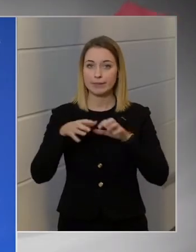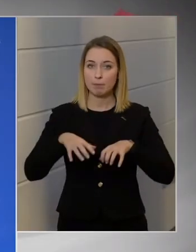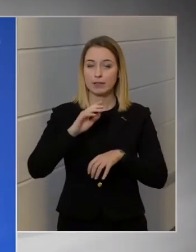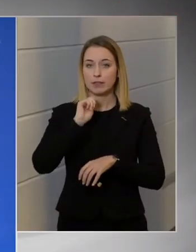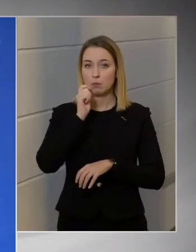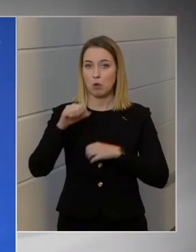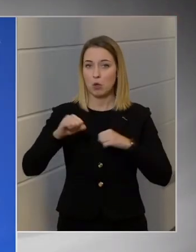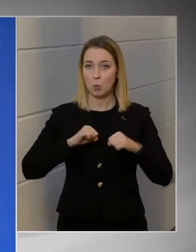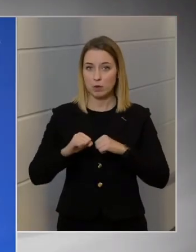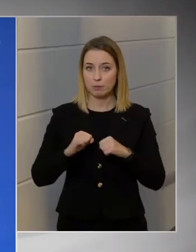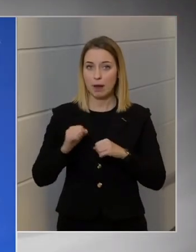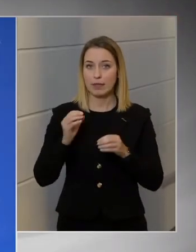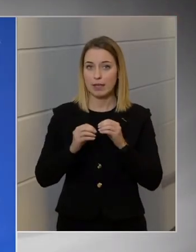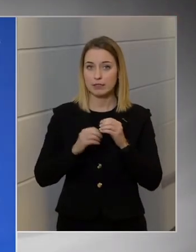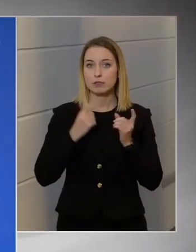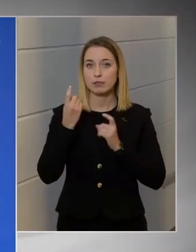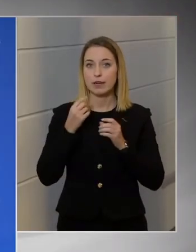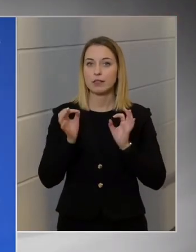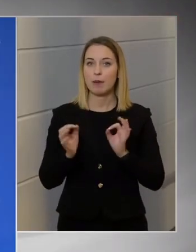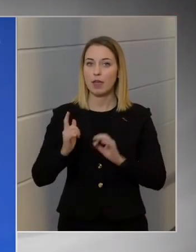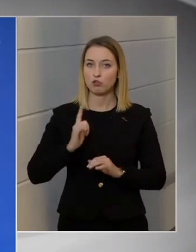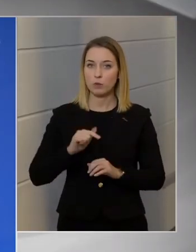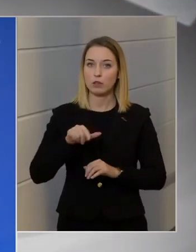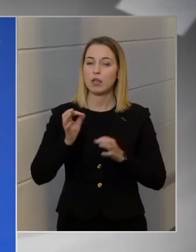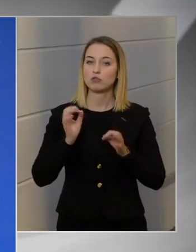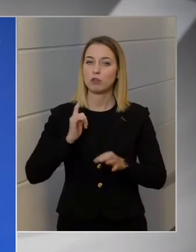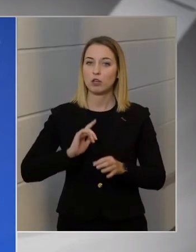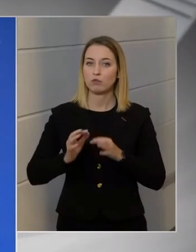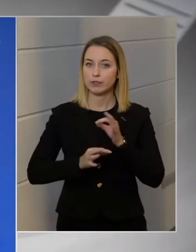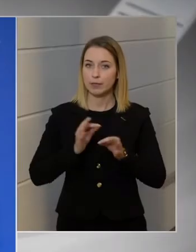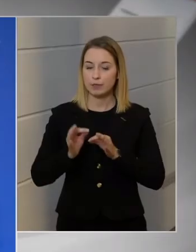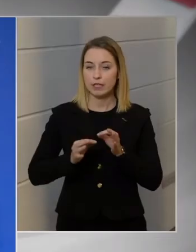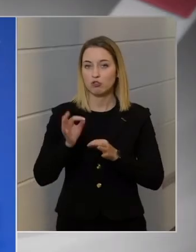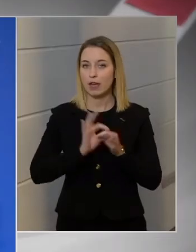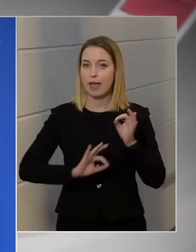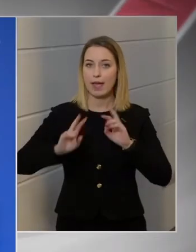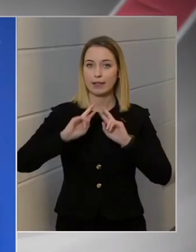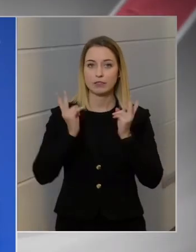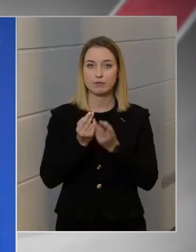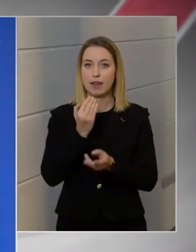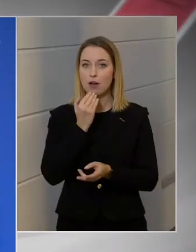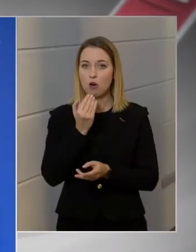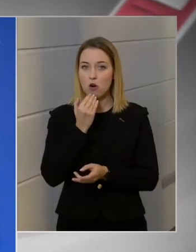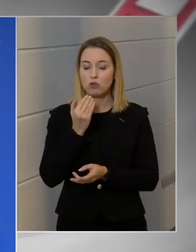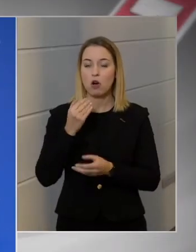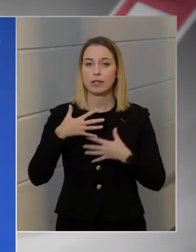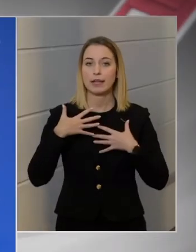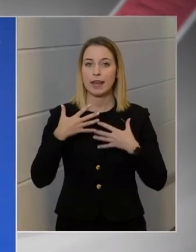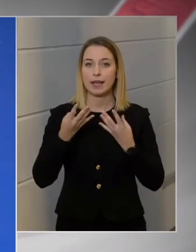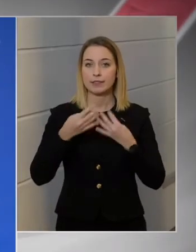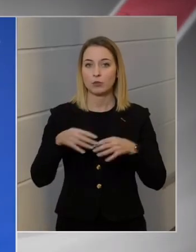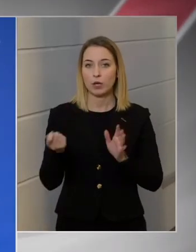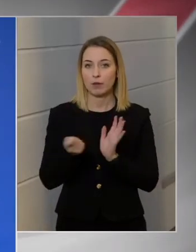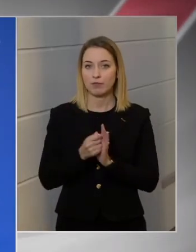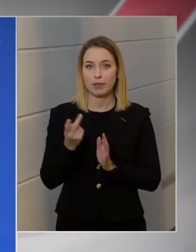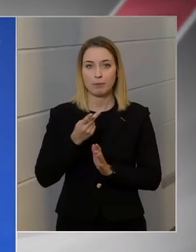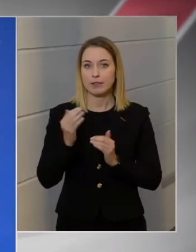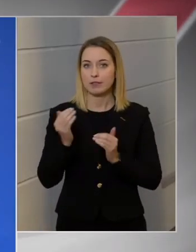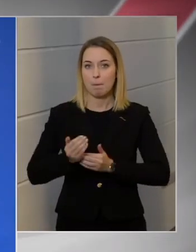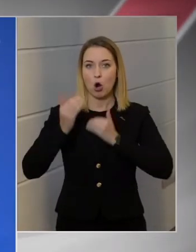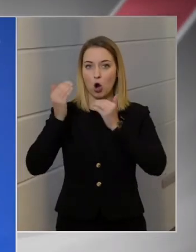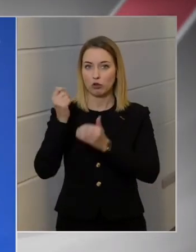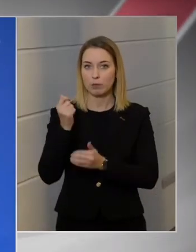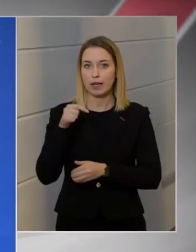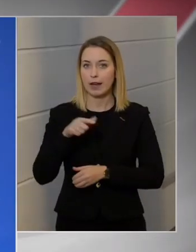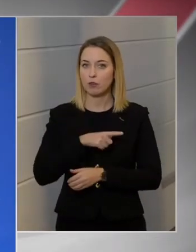kormány az szerintem helyes volt. És akkor is helyes volt, hogyha természetesen, amikor az egész világ lélegeztetőgépet akart venni, akkor ennek az ára magasabb, de már csak a